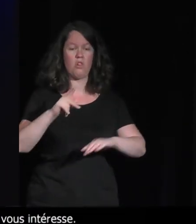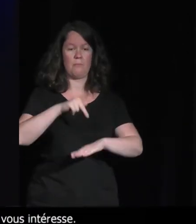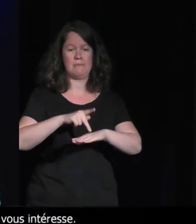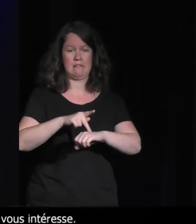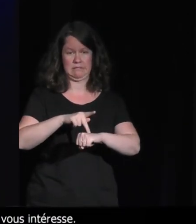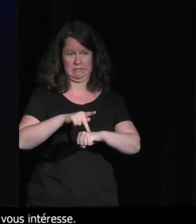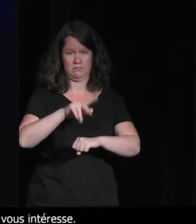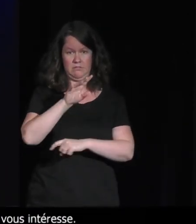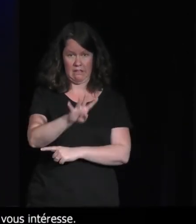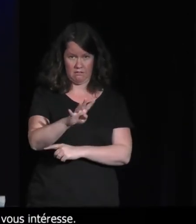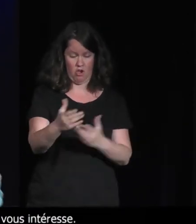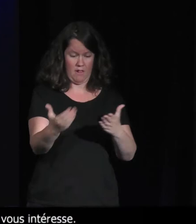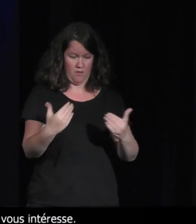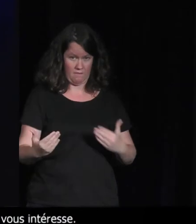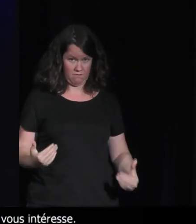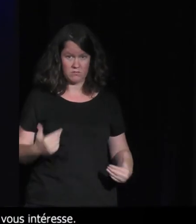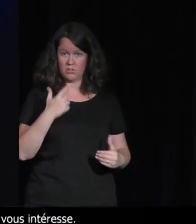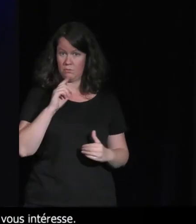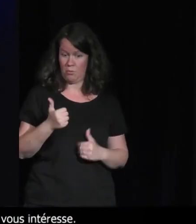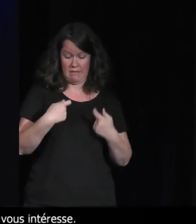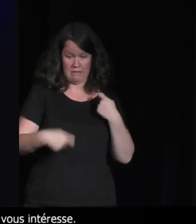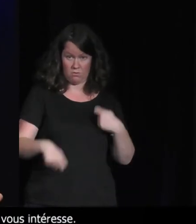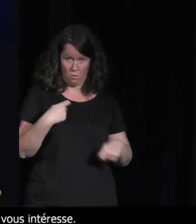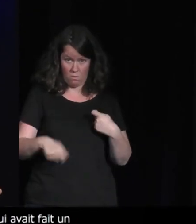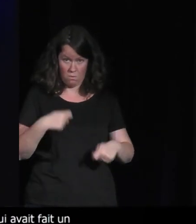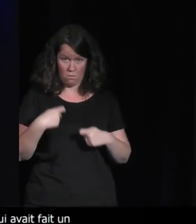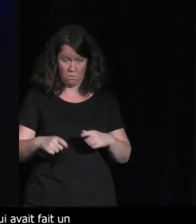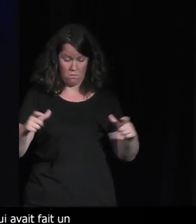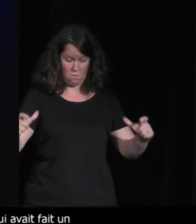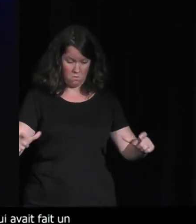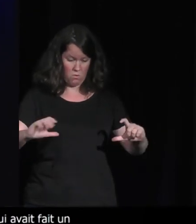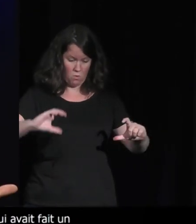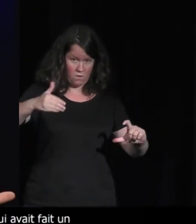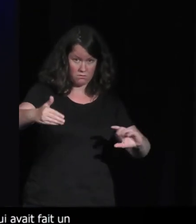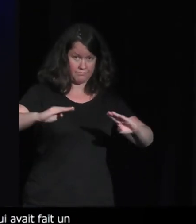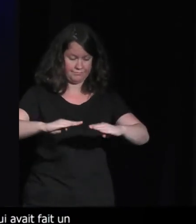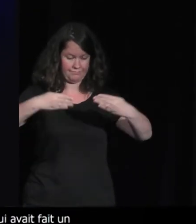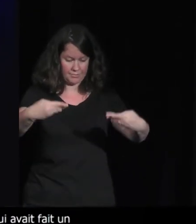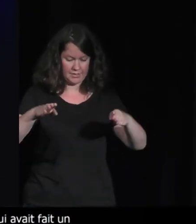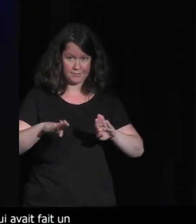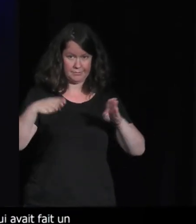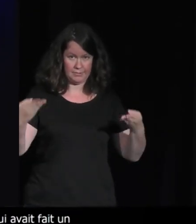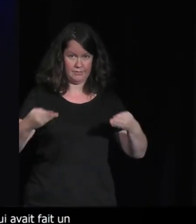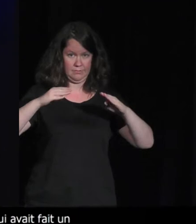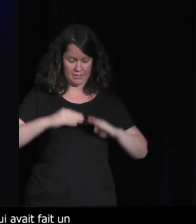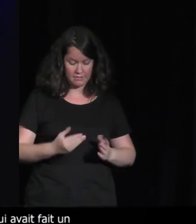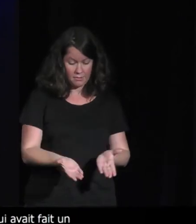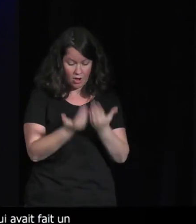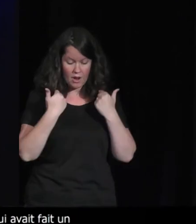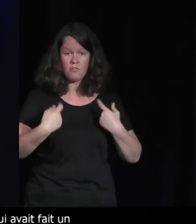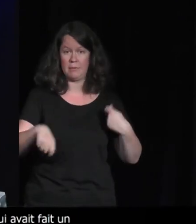et puis on passe par le plastique et on descend jusqu'aux composants en se demandant à chaque fois comment est-ce qu'on peut